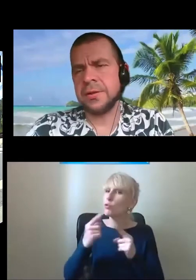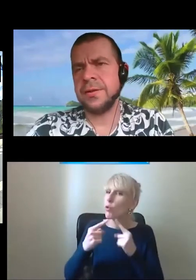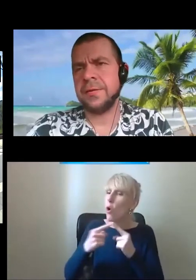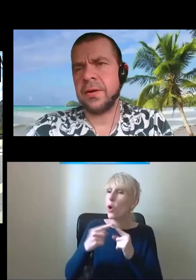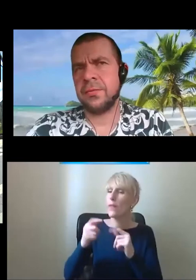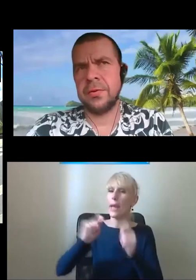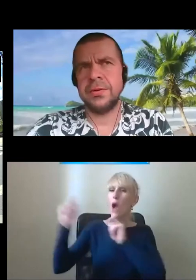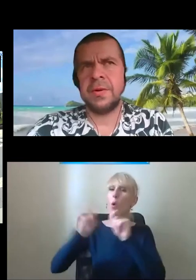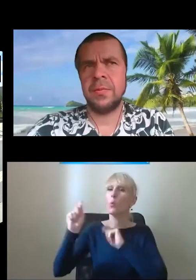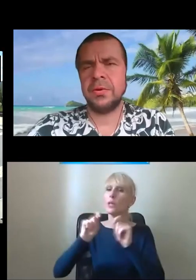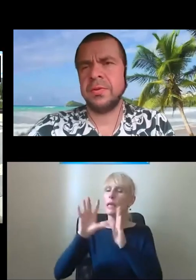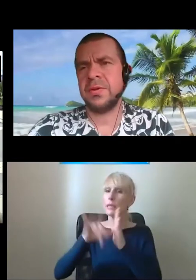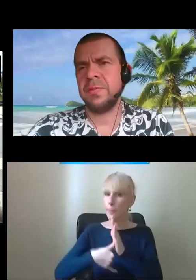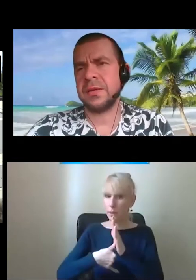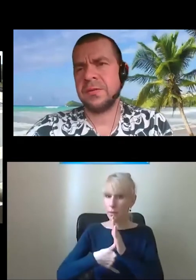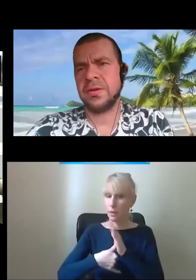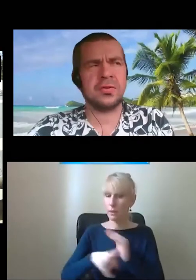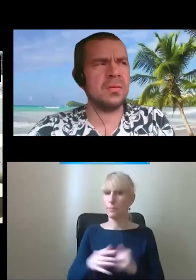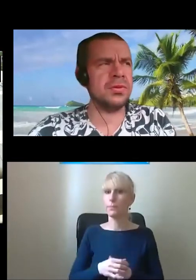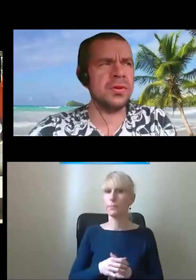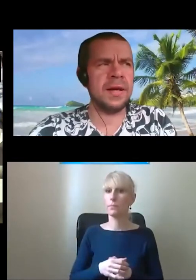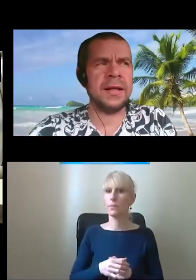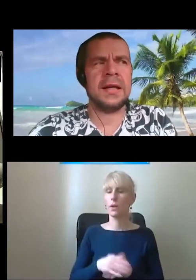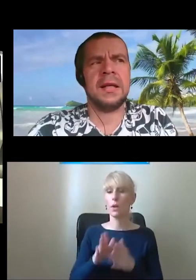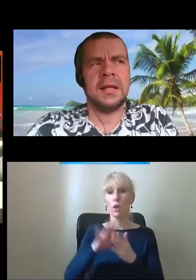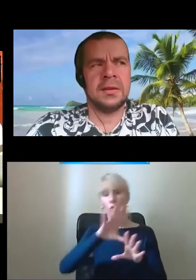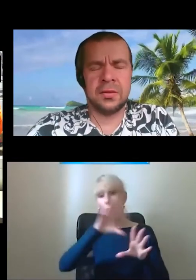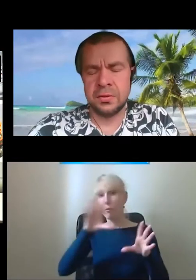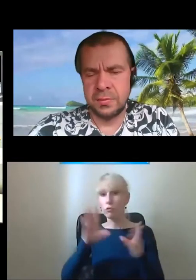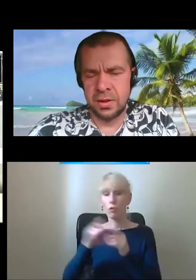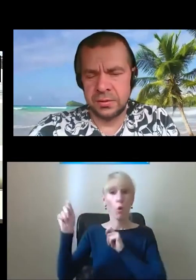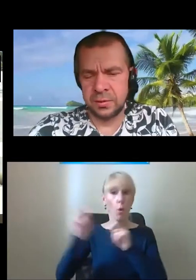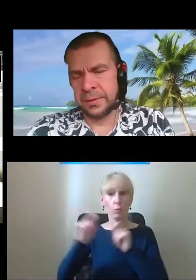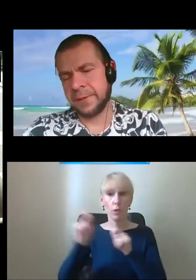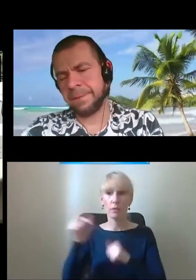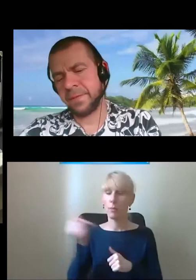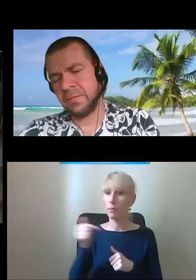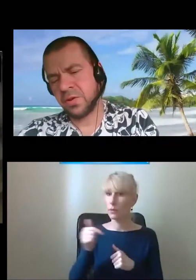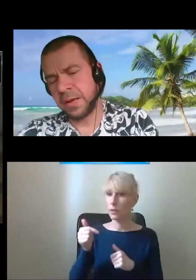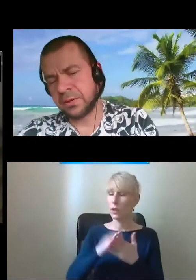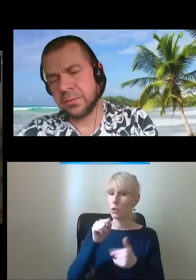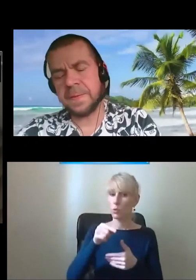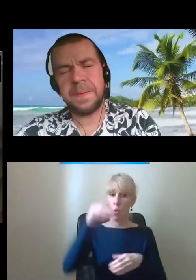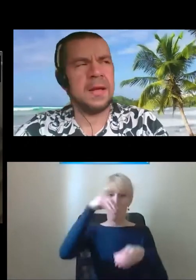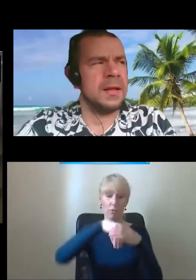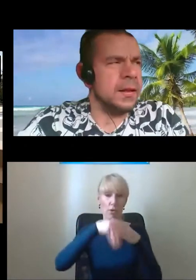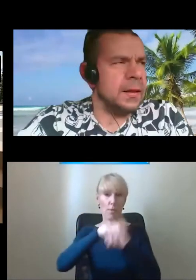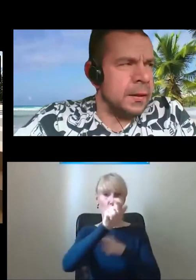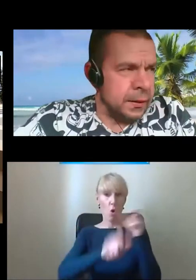tunelu średnicowego w Łodzi, miałoby to być bardzo wszystko skomunikowane. Rozumiem, że osoby, w tym przypadku